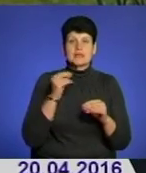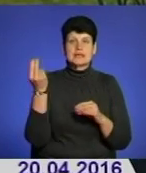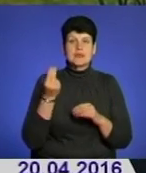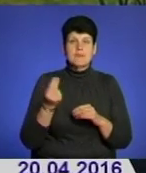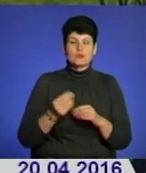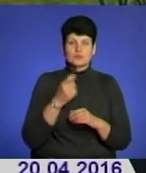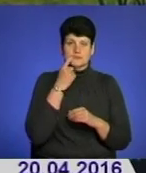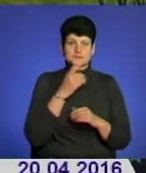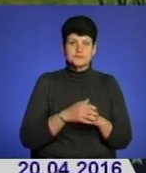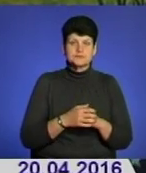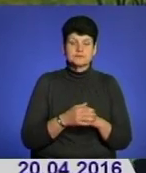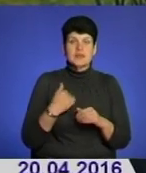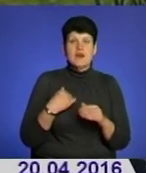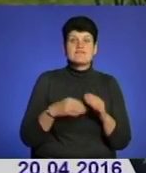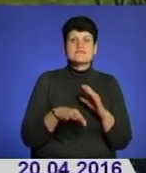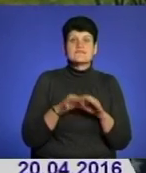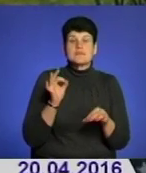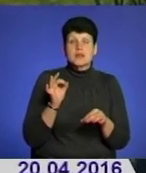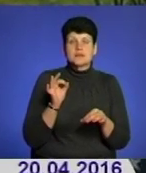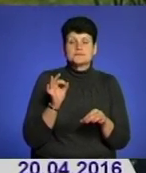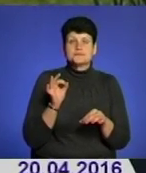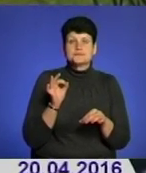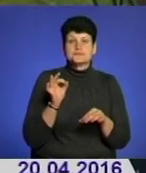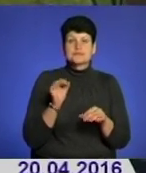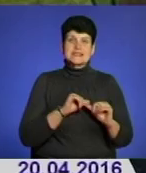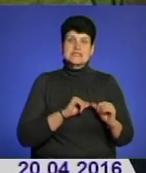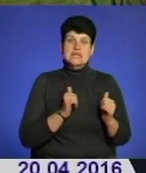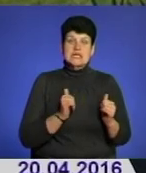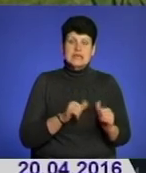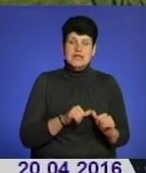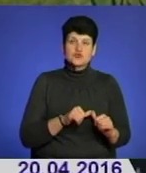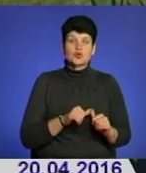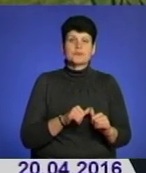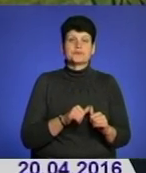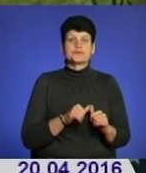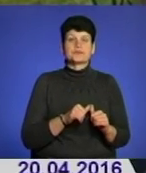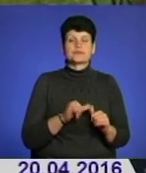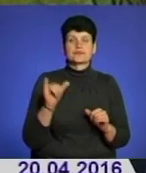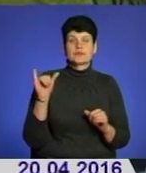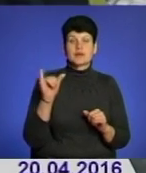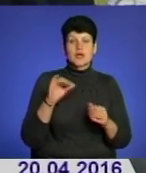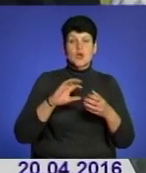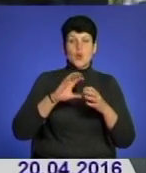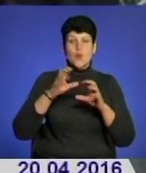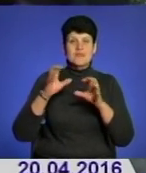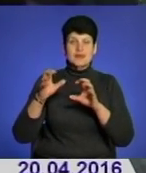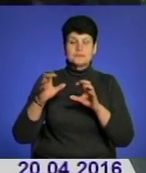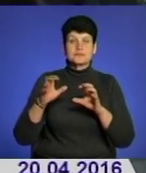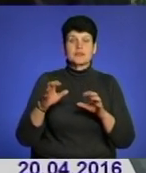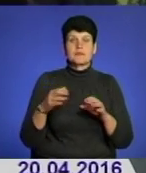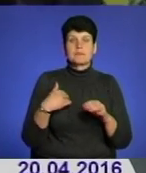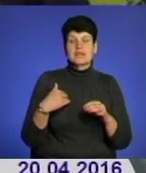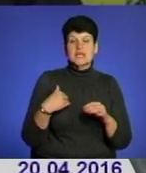на песенку? Я вибрала сердечко і кубики. Мені тут